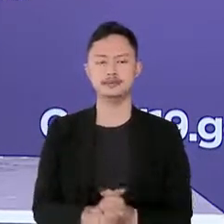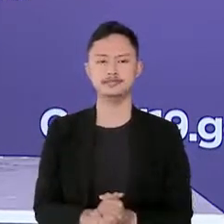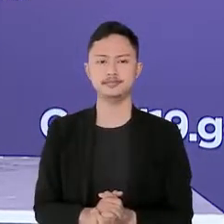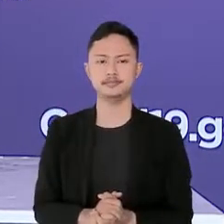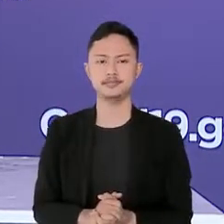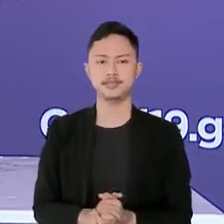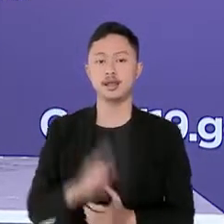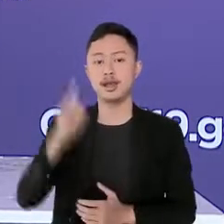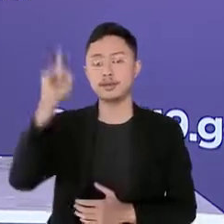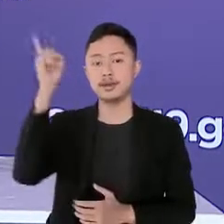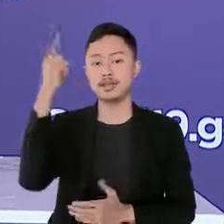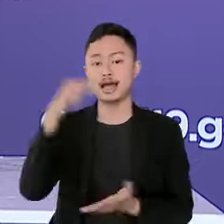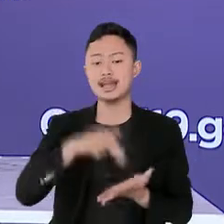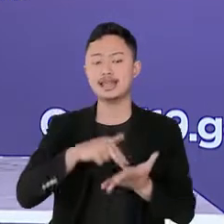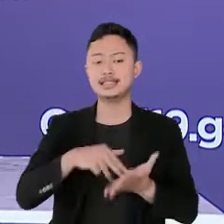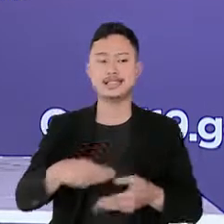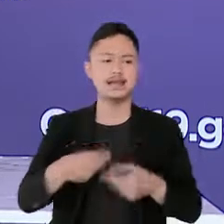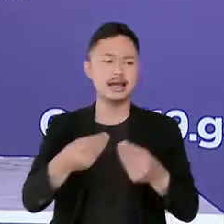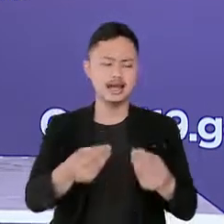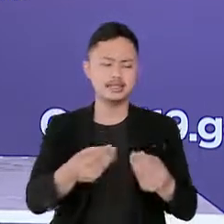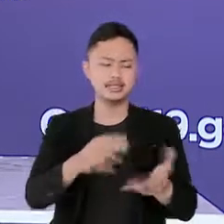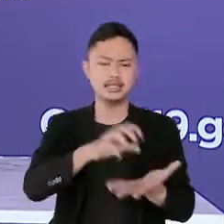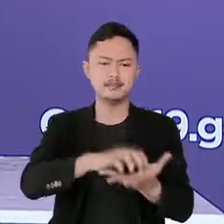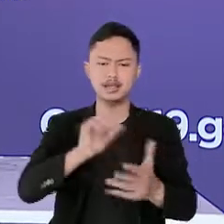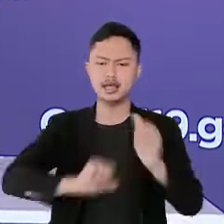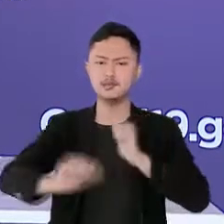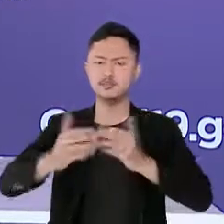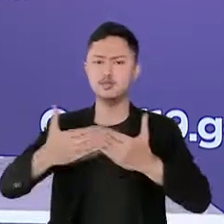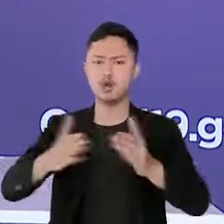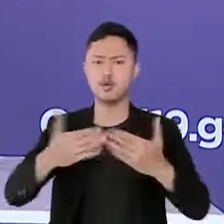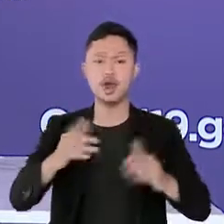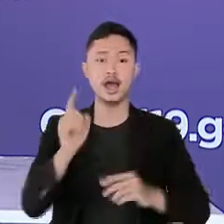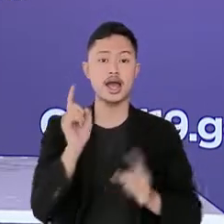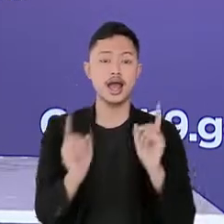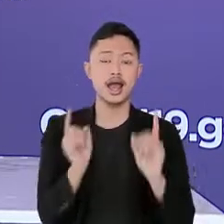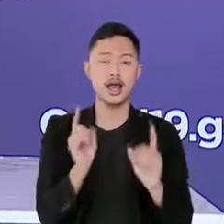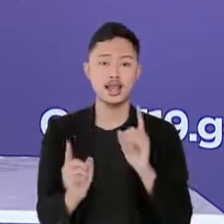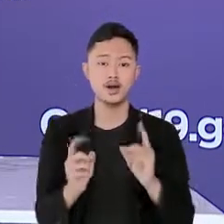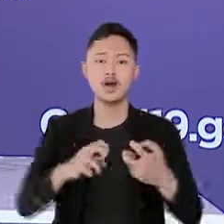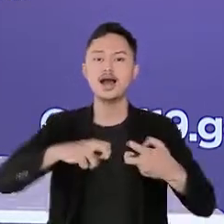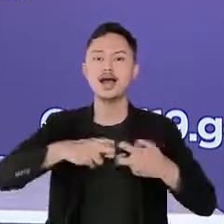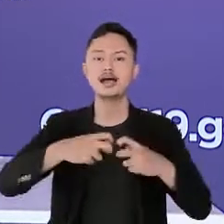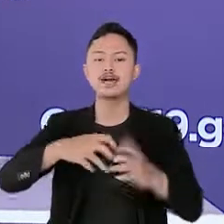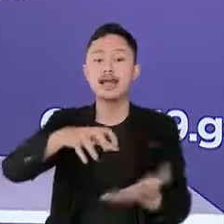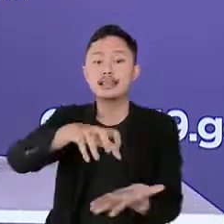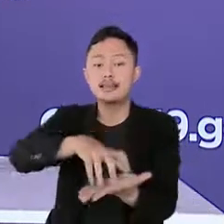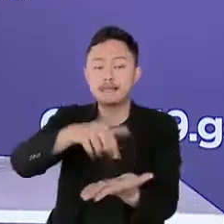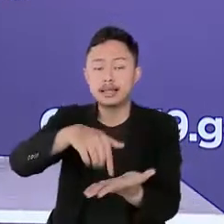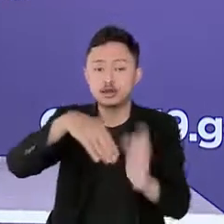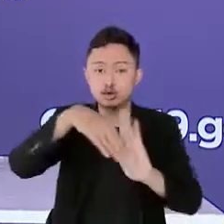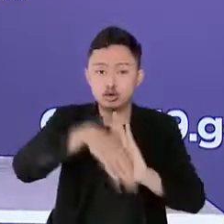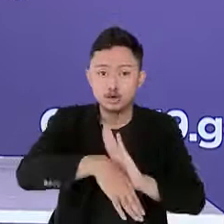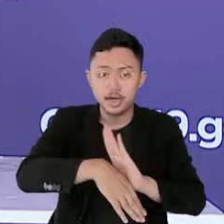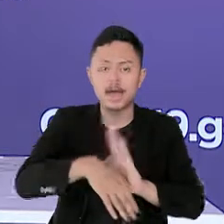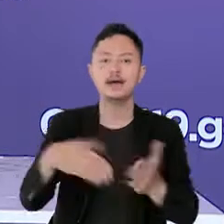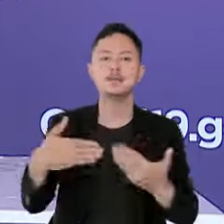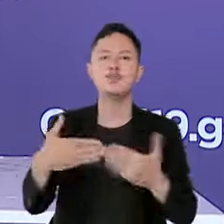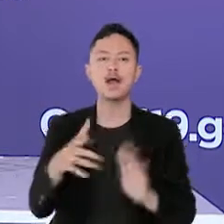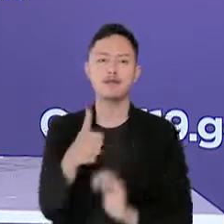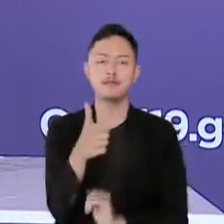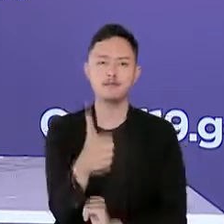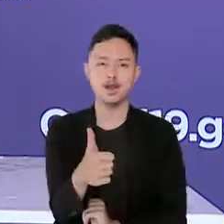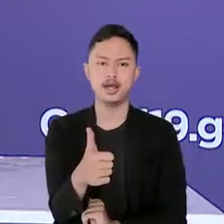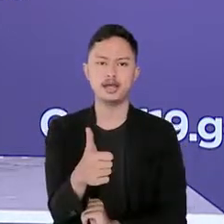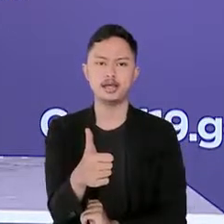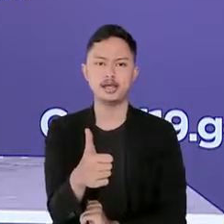intah hanya mengizinkan adanya pembukaan kegiatan jika kondisi kasus di daerah tersebut terkendali yang di